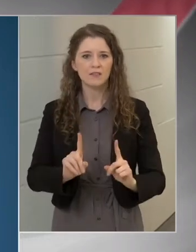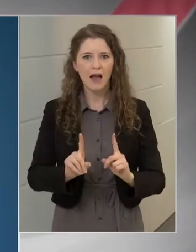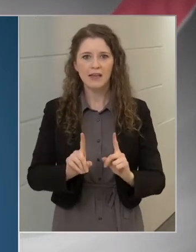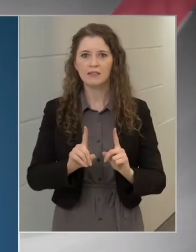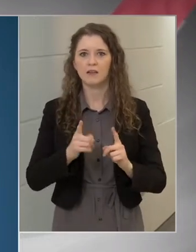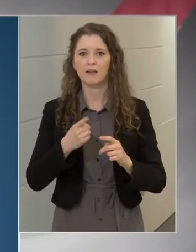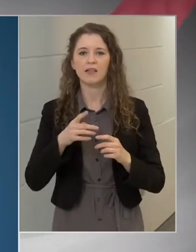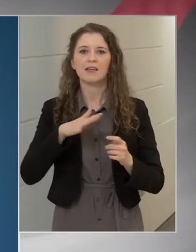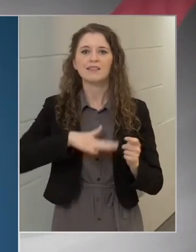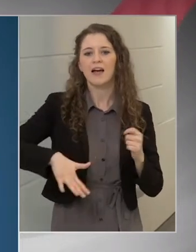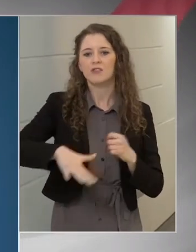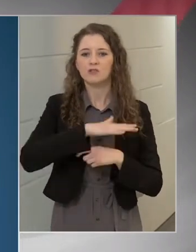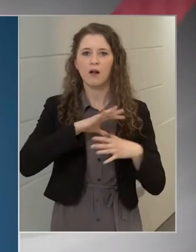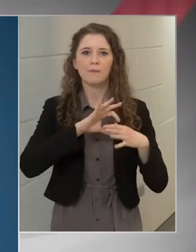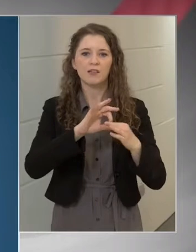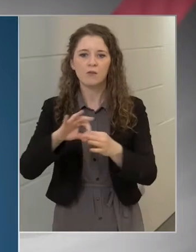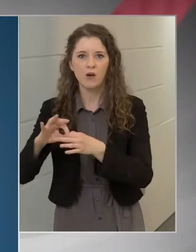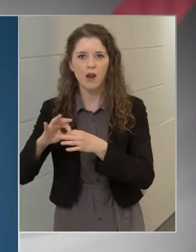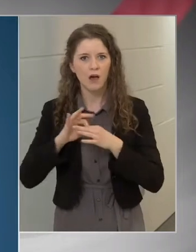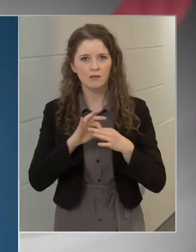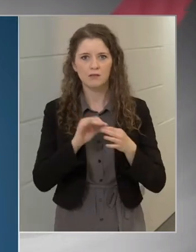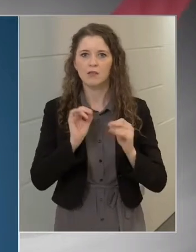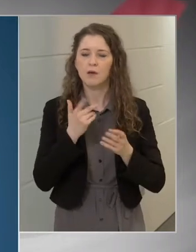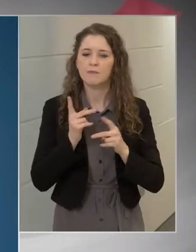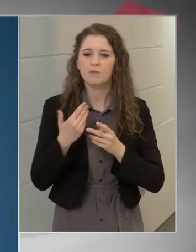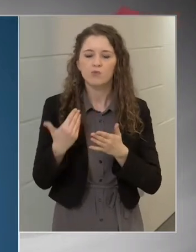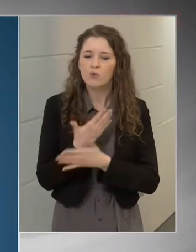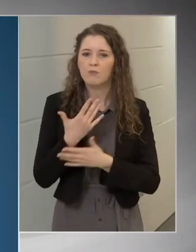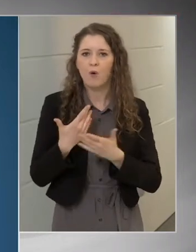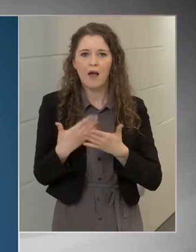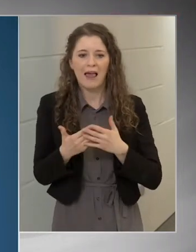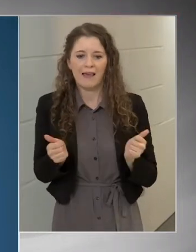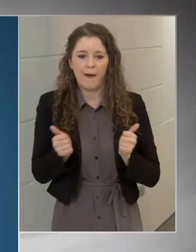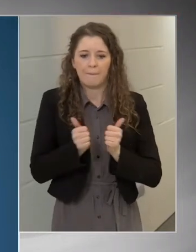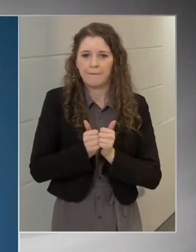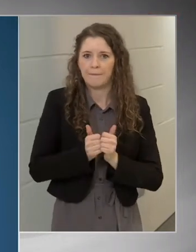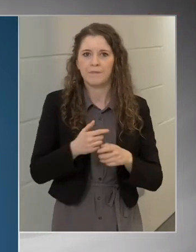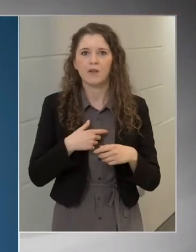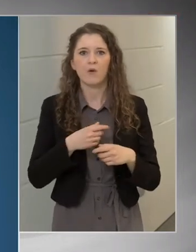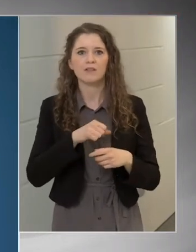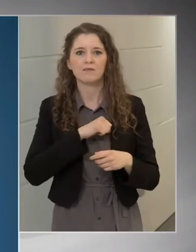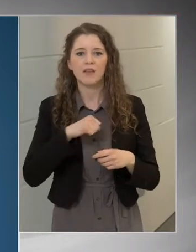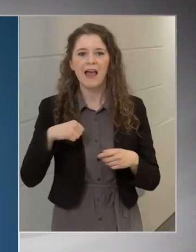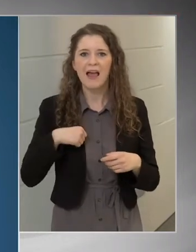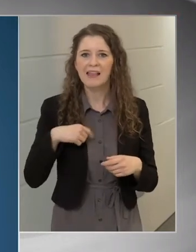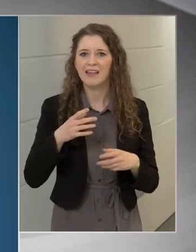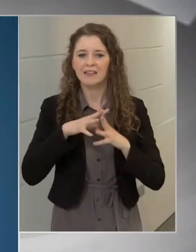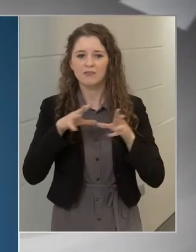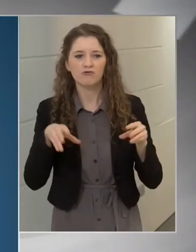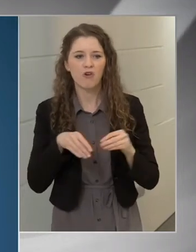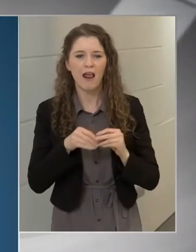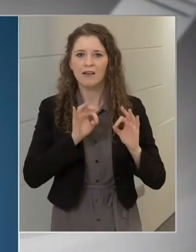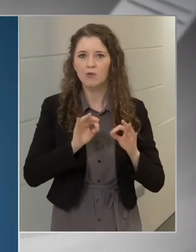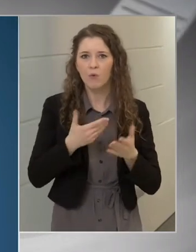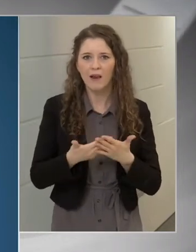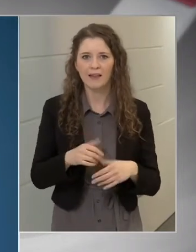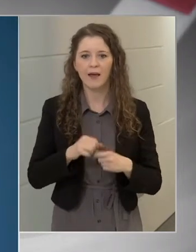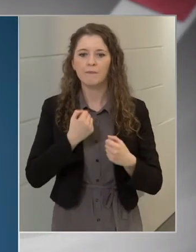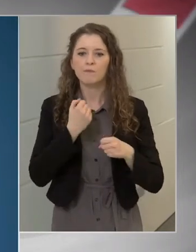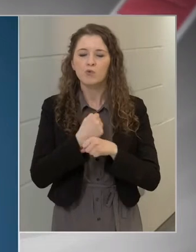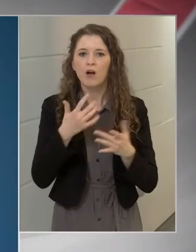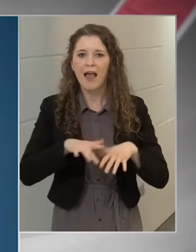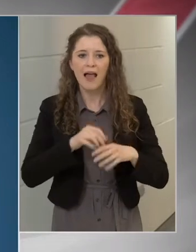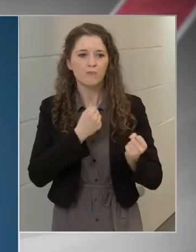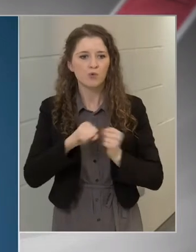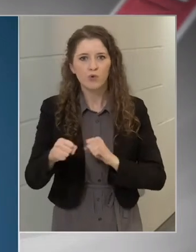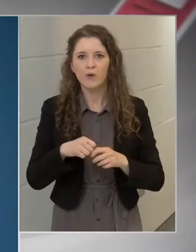békeidőbeli állapotát, az egyének, családok egzisztenciáját, a munkahelyek működését, az ország normál